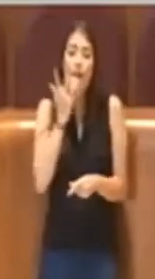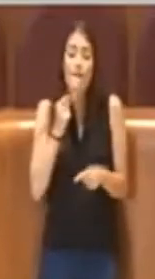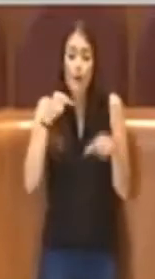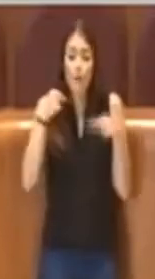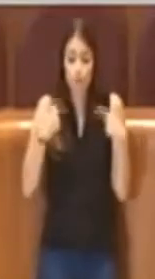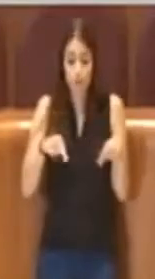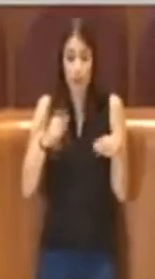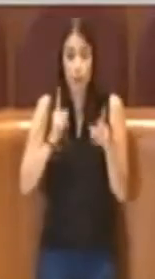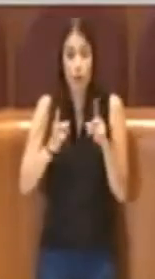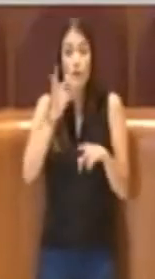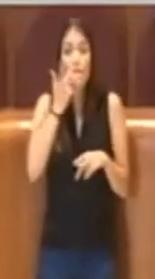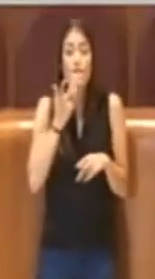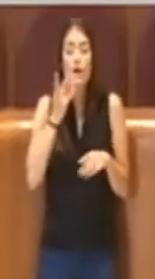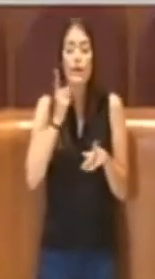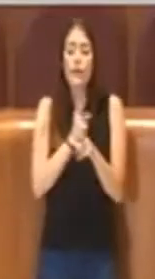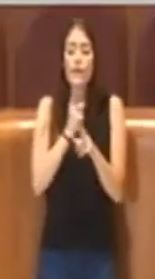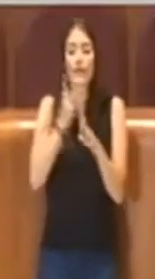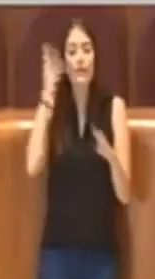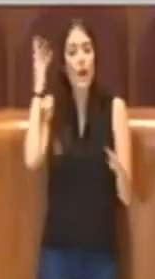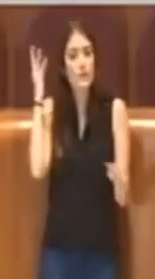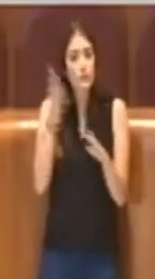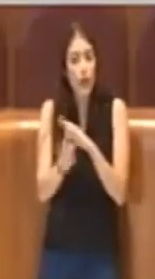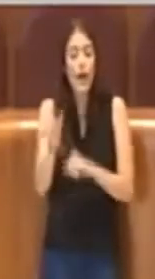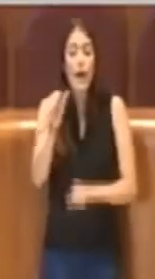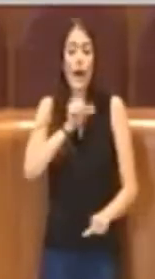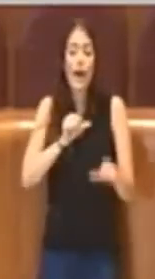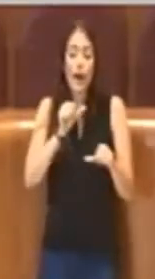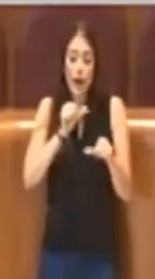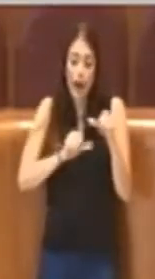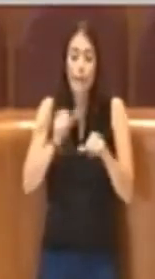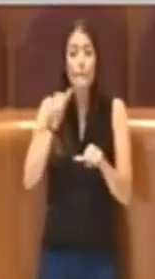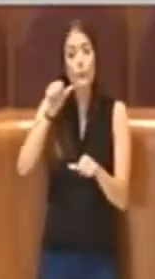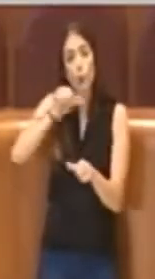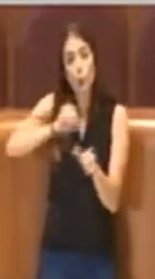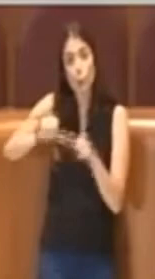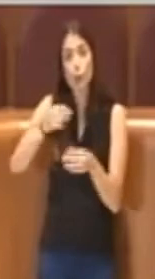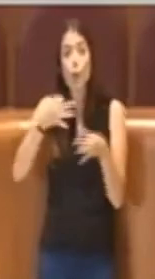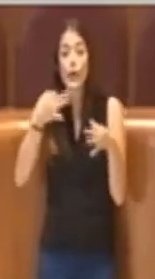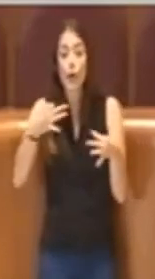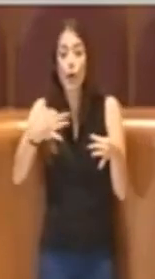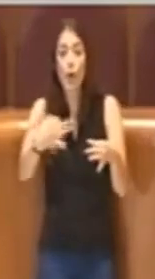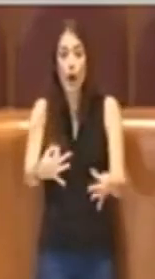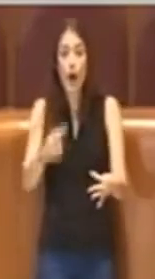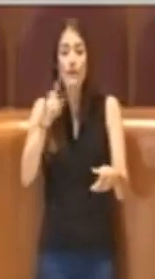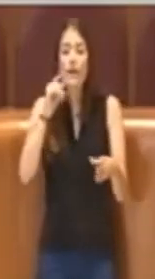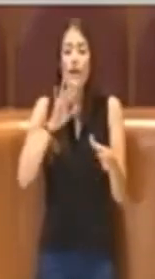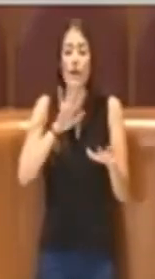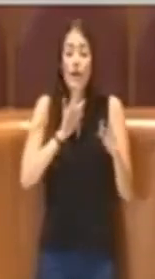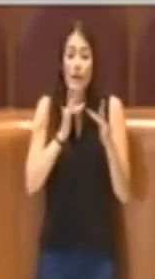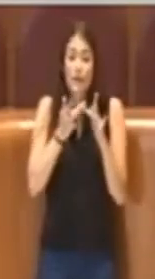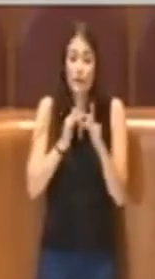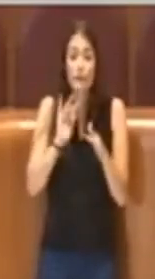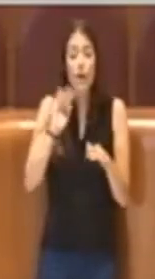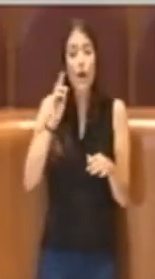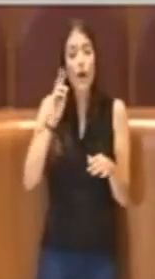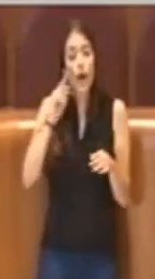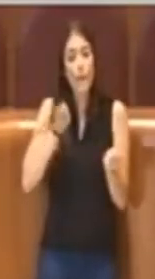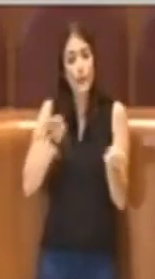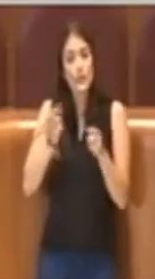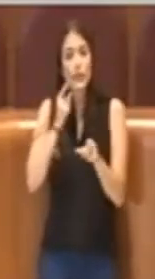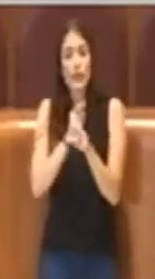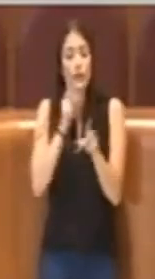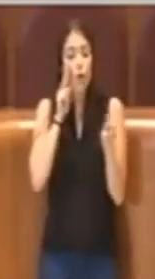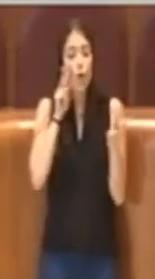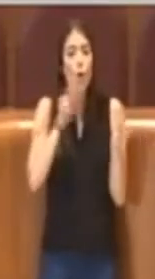trasparente, con cambi turno regolari, informatizzati e sotto il controllo di tutta l'amministrazione. Per questo